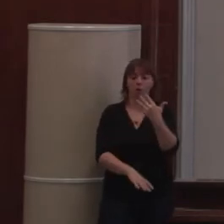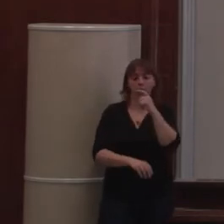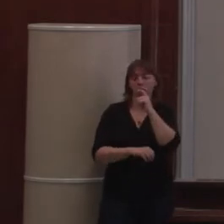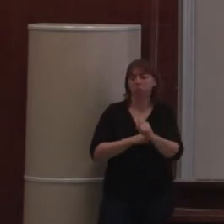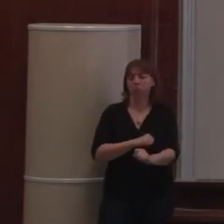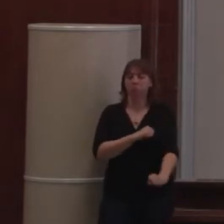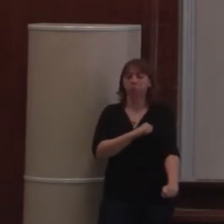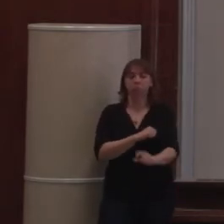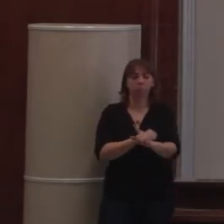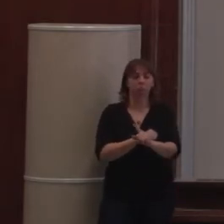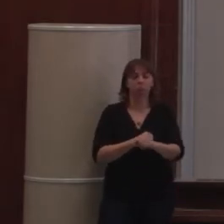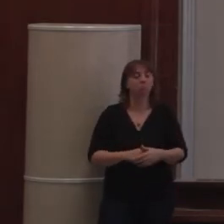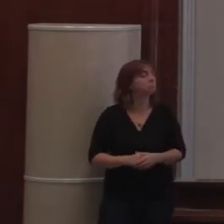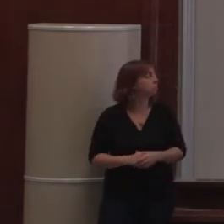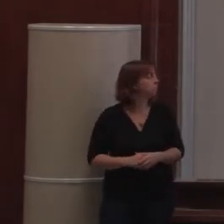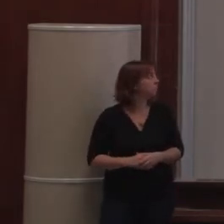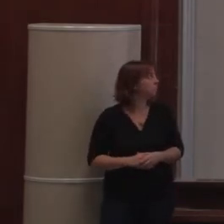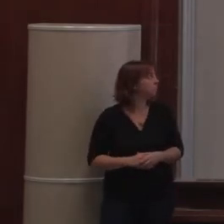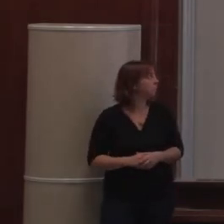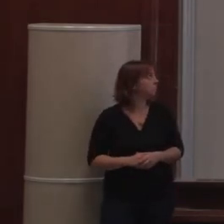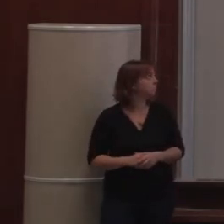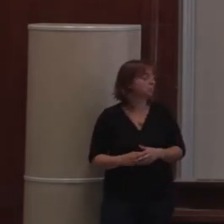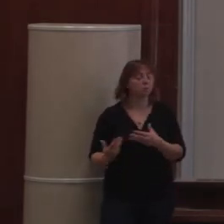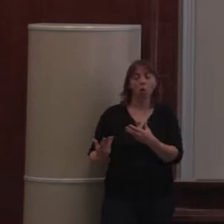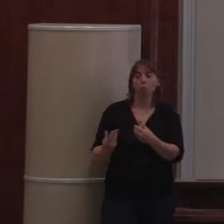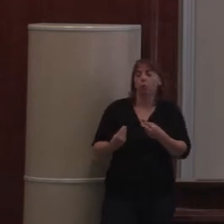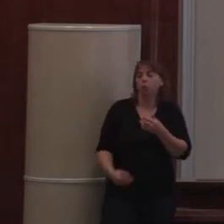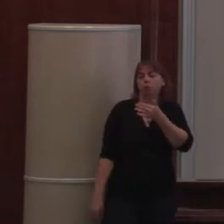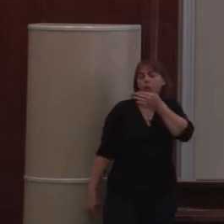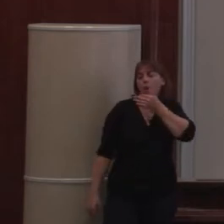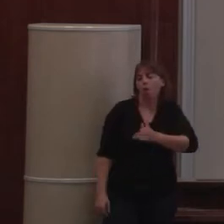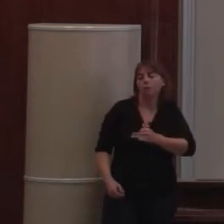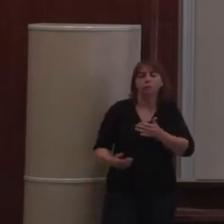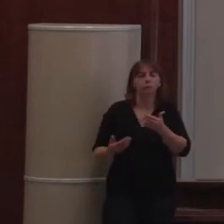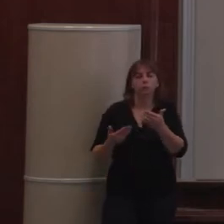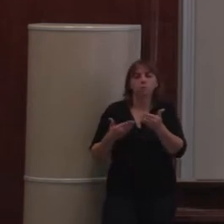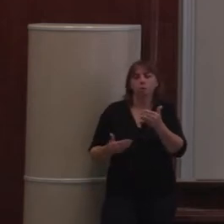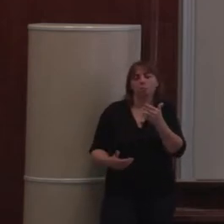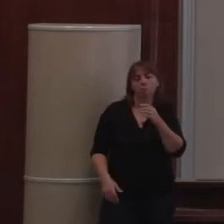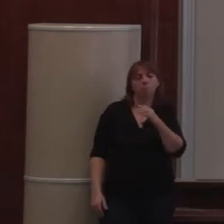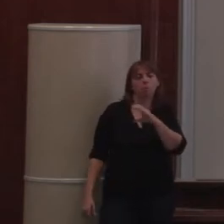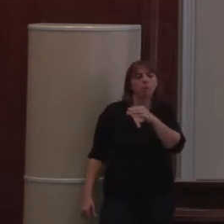qui vraiment est nouvelle pour nous, qui change la donne, on va dire, par rapport aux capacités de ce CMS.